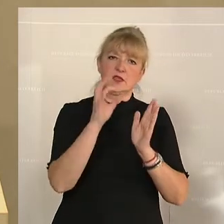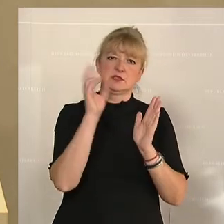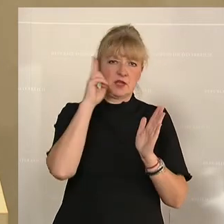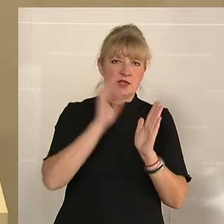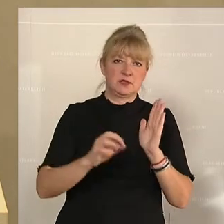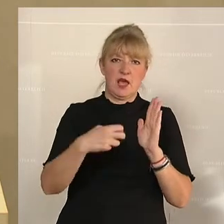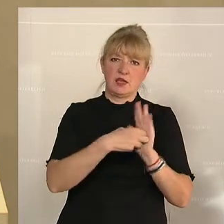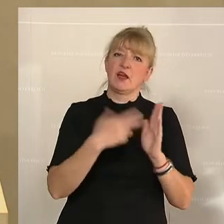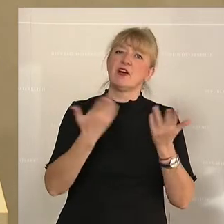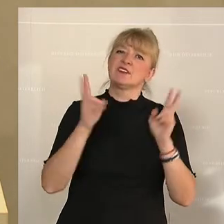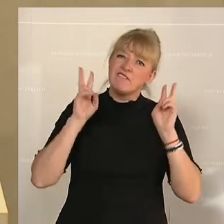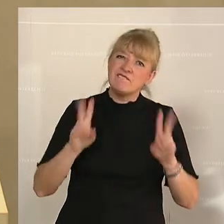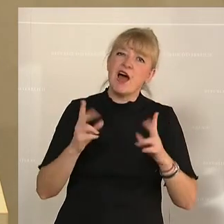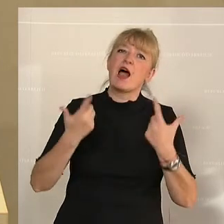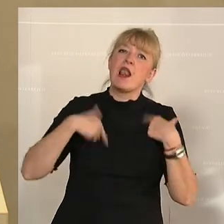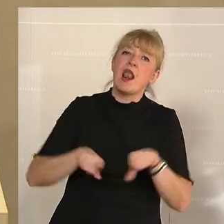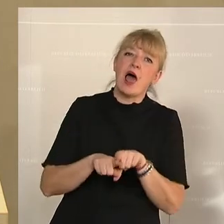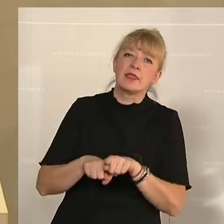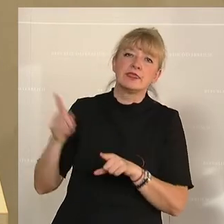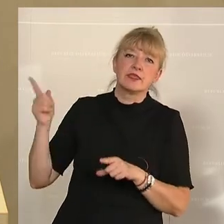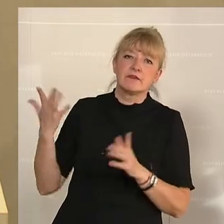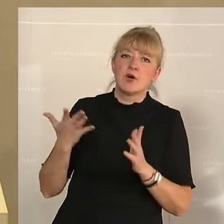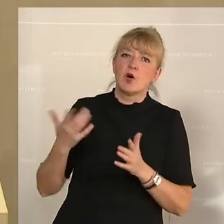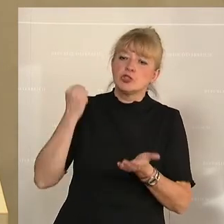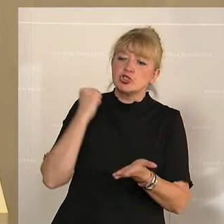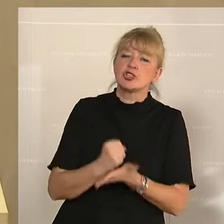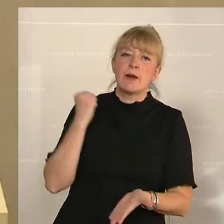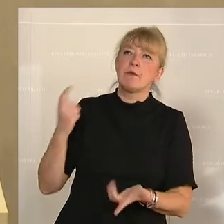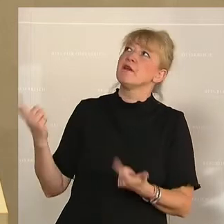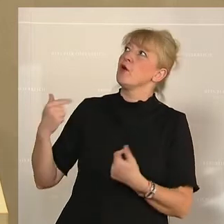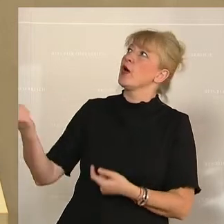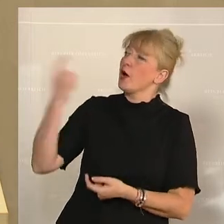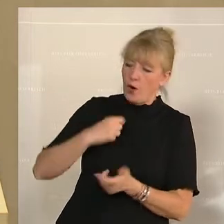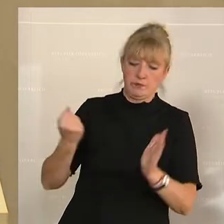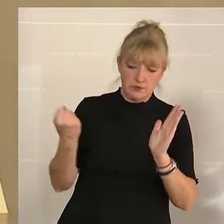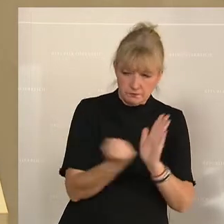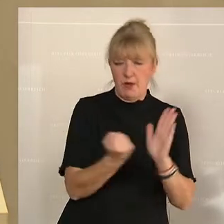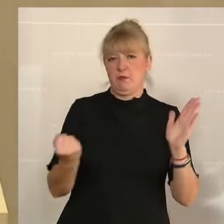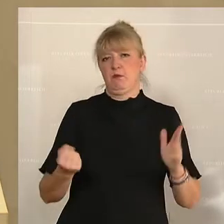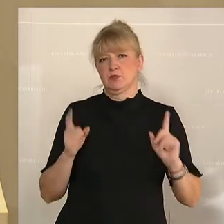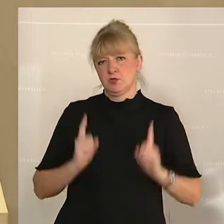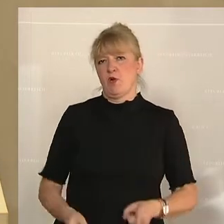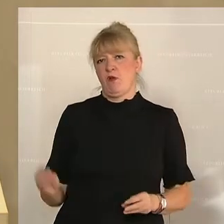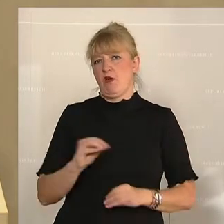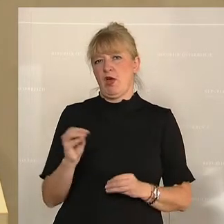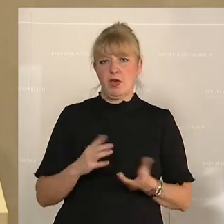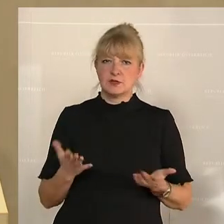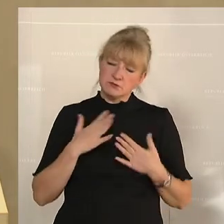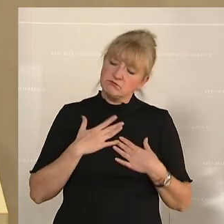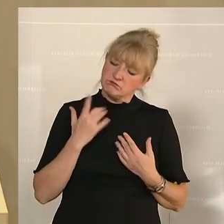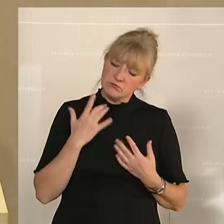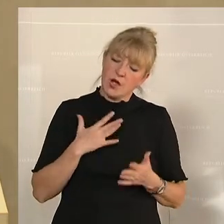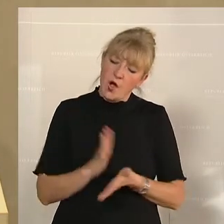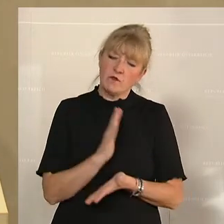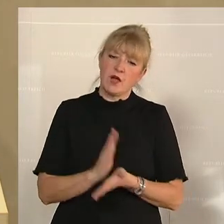mit dem tatsächlichen Land, mit dem Stempel, wo das tatsächlich herkommt. Und ich denke mal, das wird unsere Aufgabe sein,